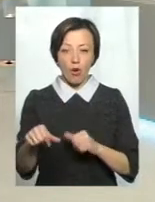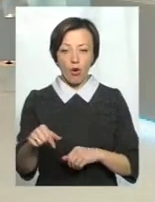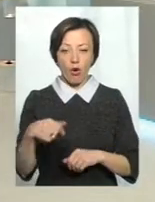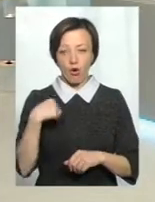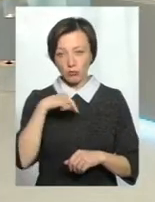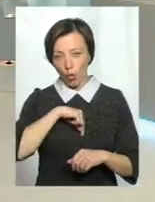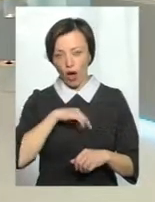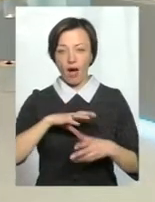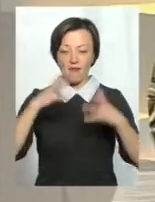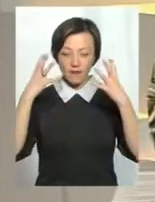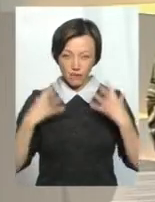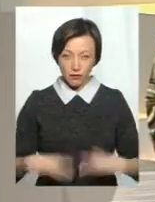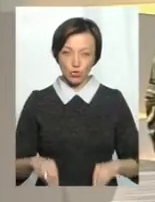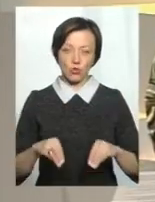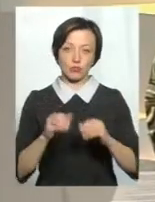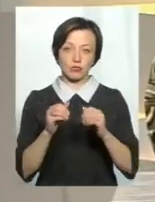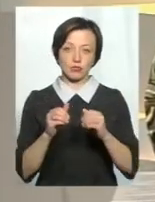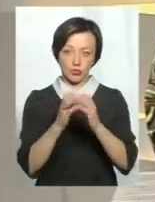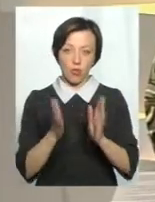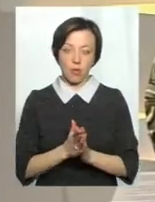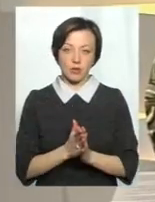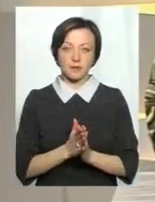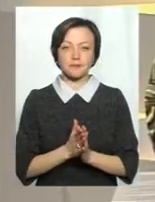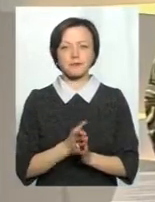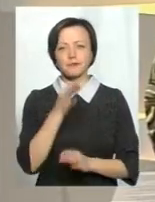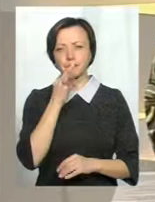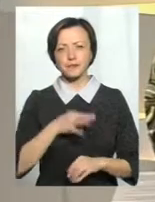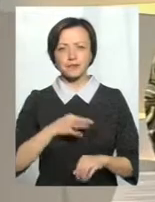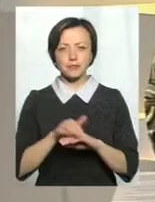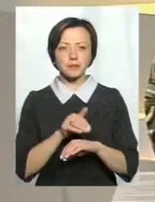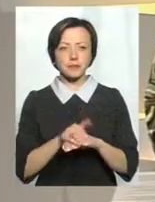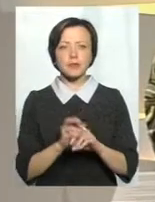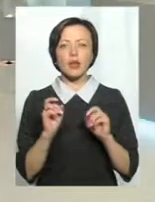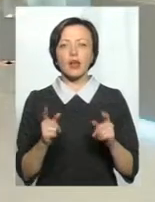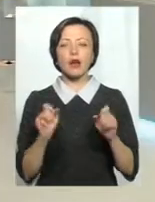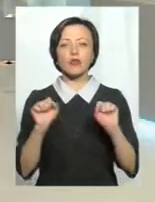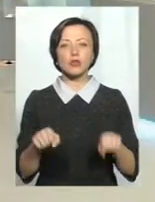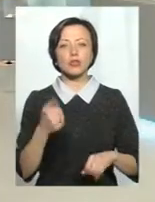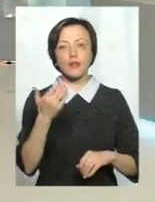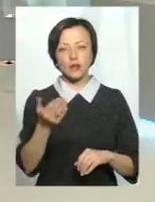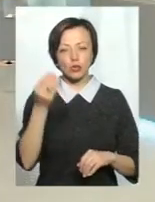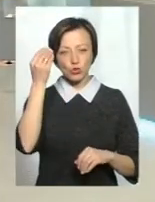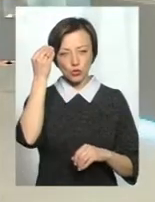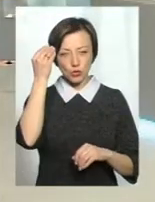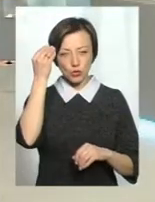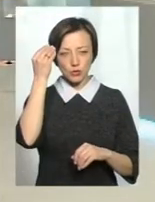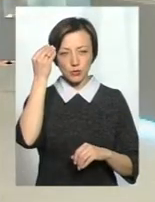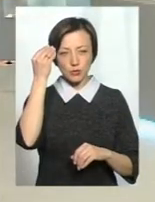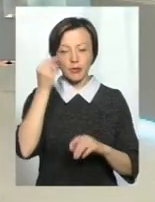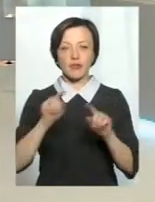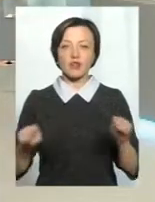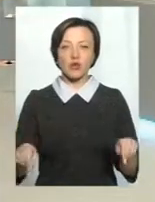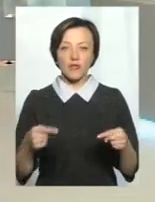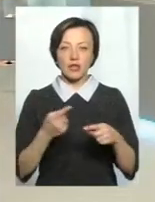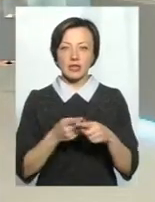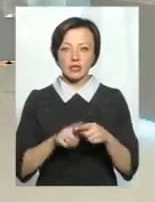а загалом усього організму. Скажіть, будь ласка, як можна, на вашу думку, відновити